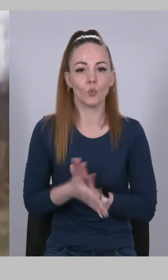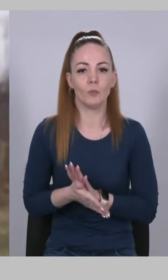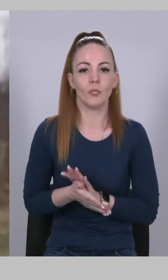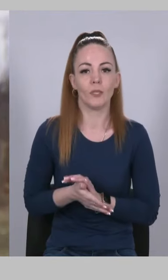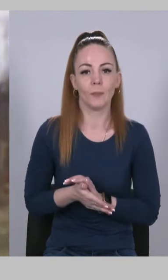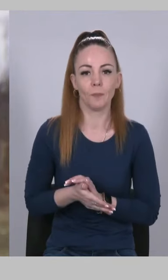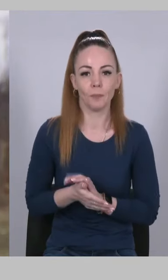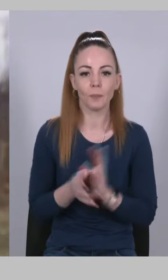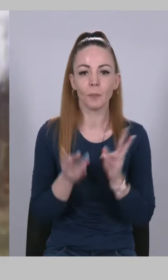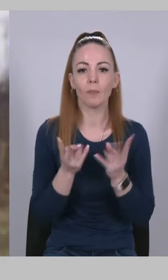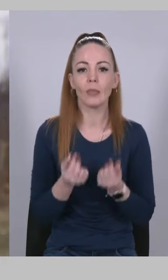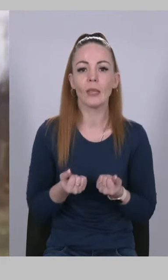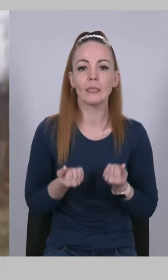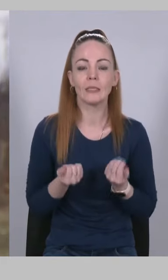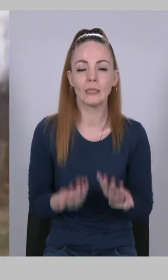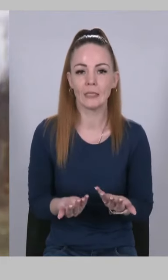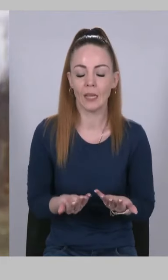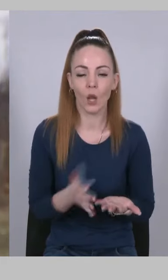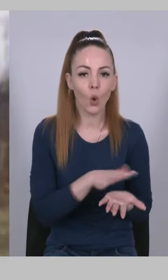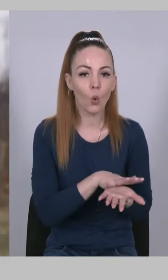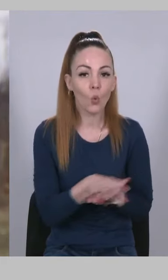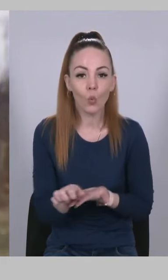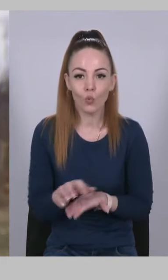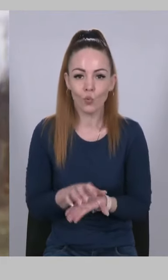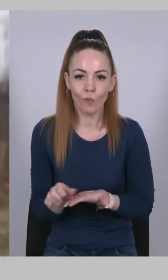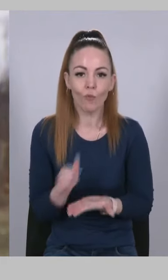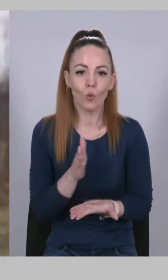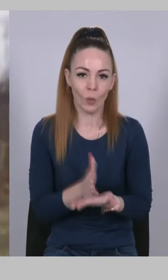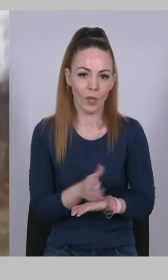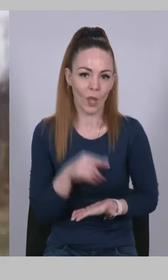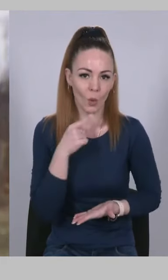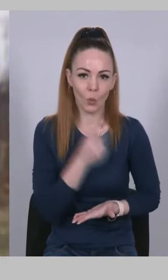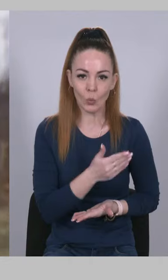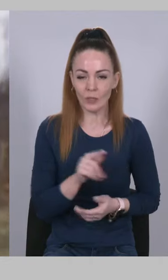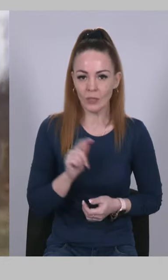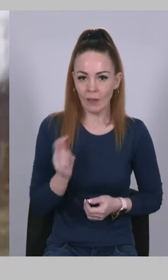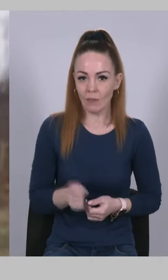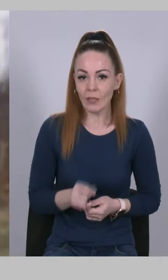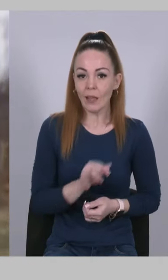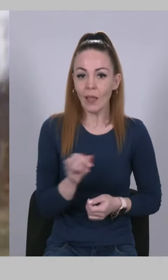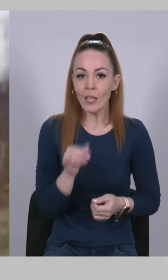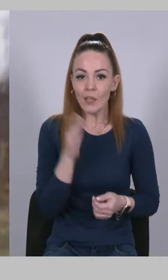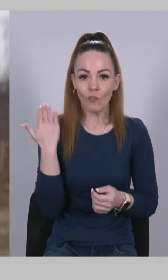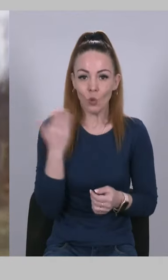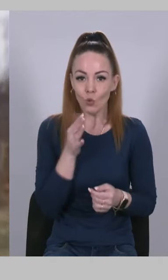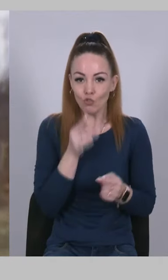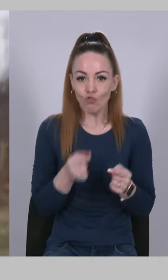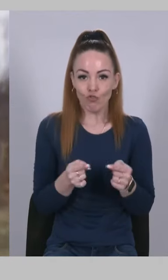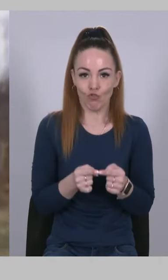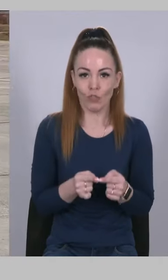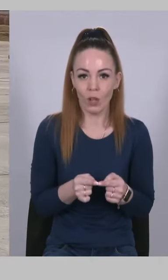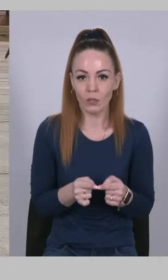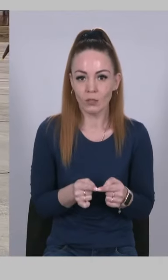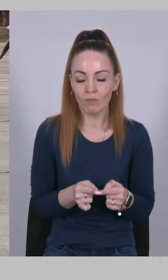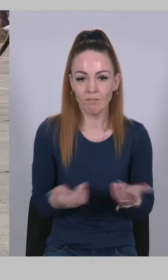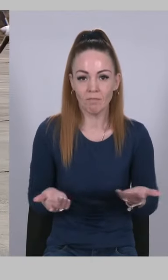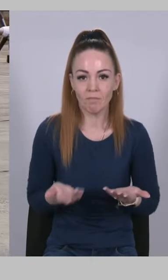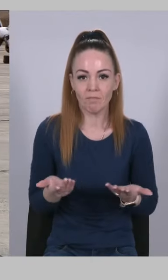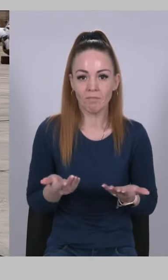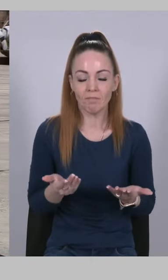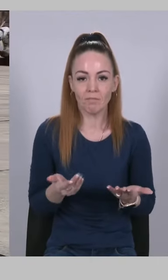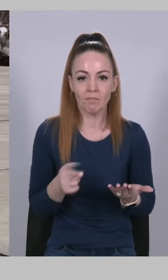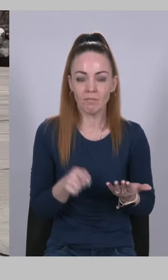наскільки руйнівною є російська війна. І в той же час вона